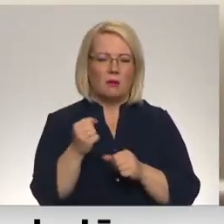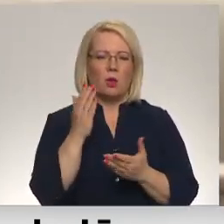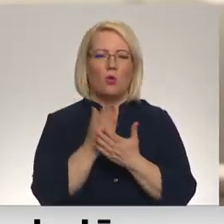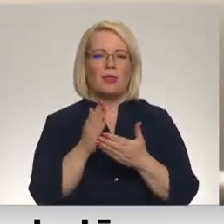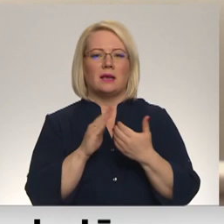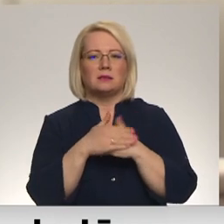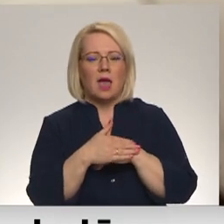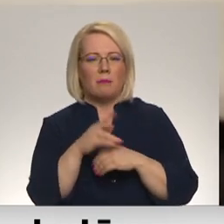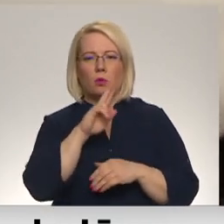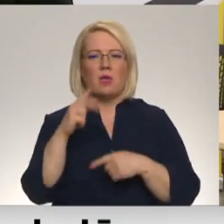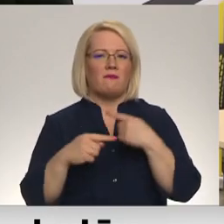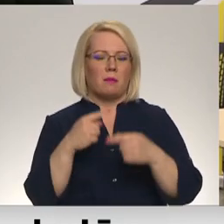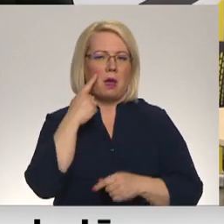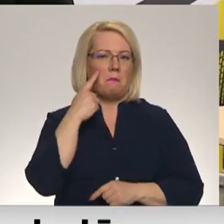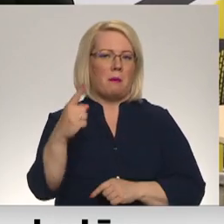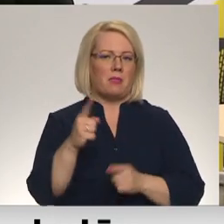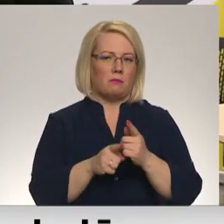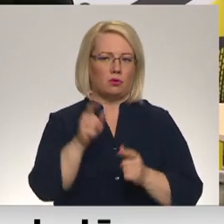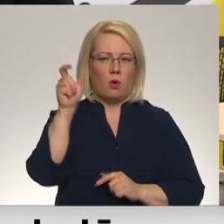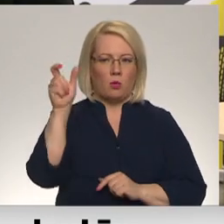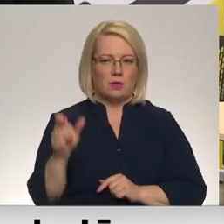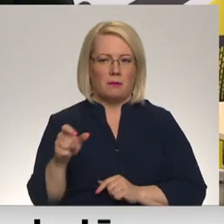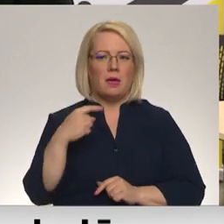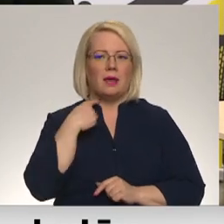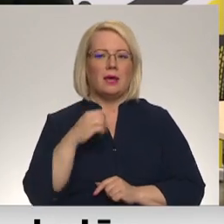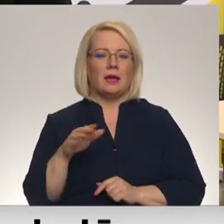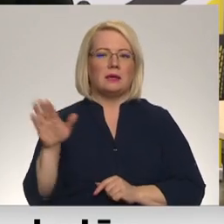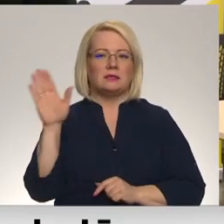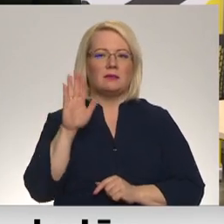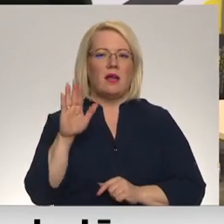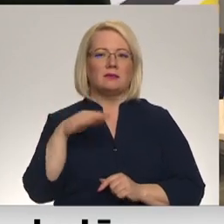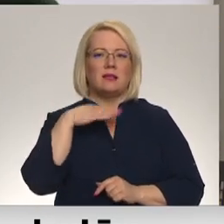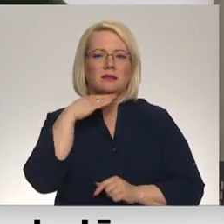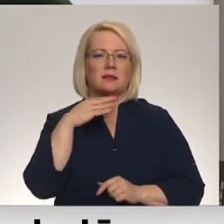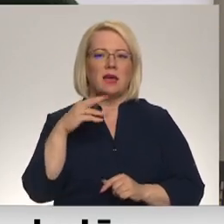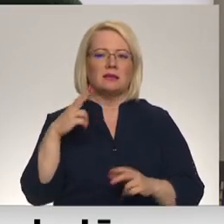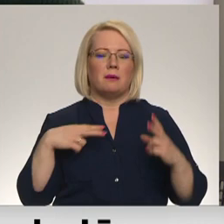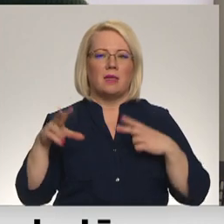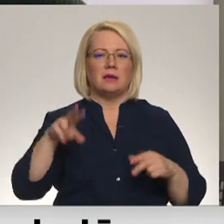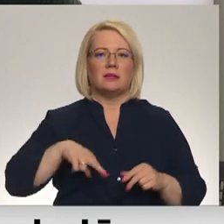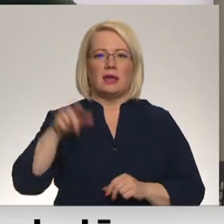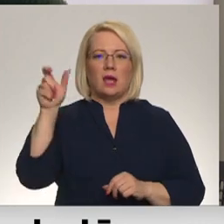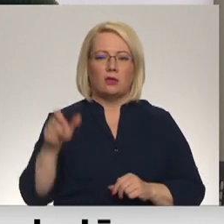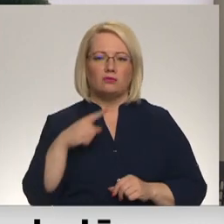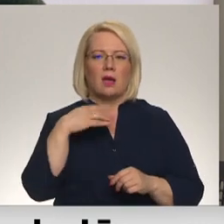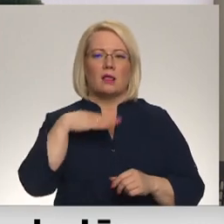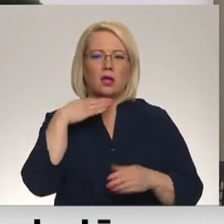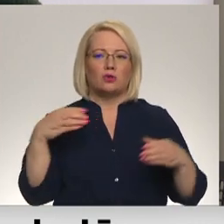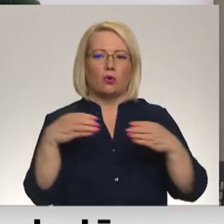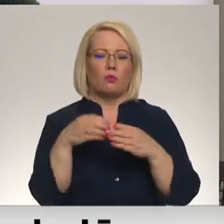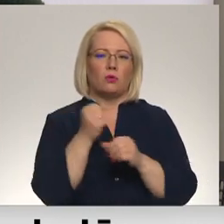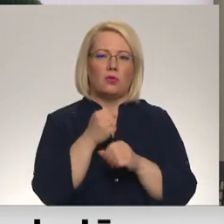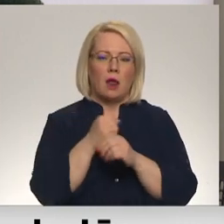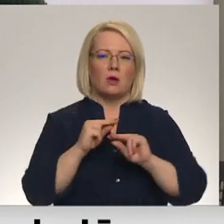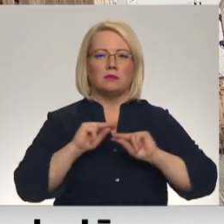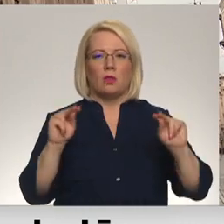slēpti, nevienmēr tas ir pamanāms skolotājiem. Rīgas valsts klasiskās ģivināzijas direktors iesaka klases grupu darbu, kas pedagogiem ļaus